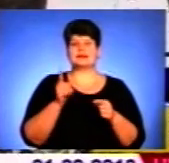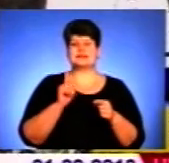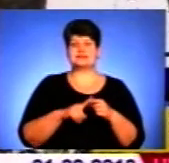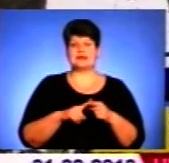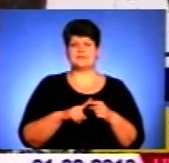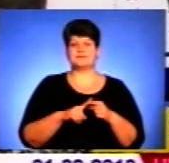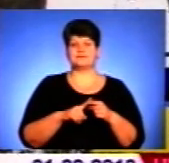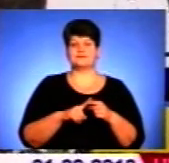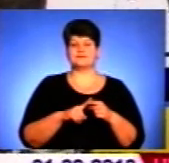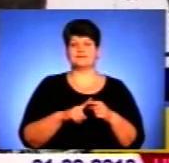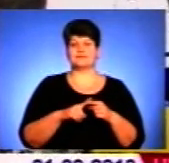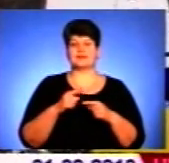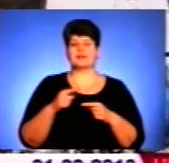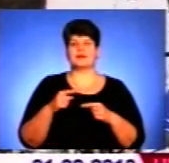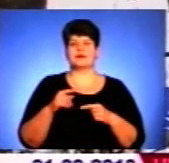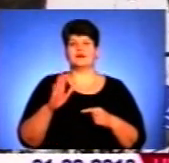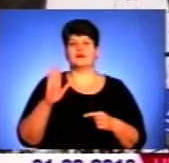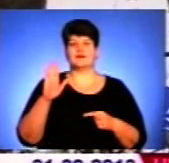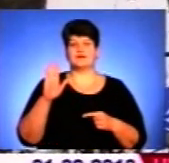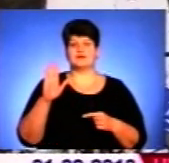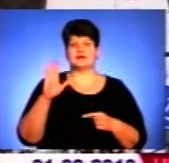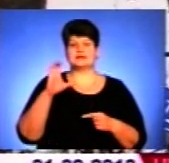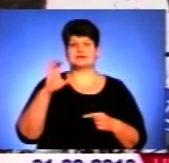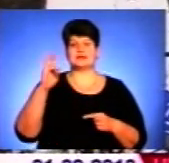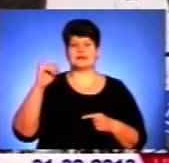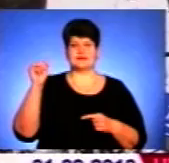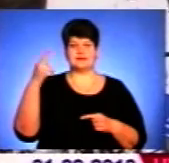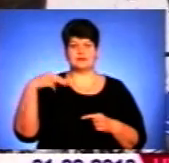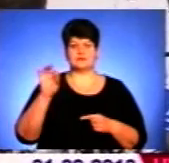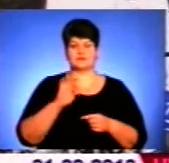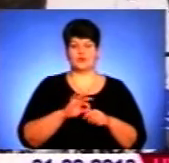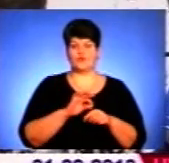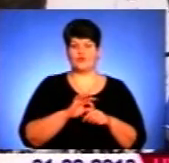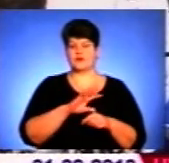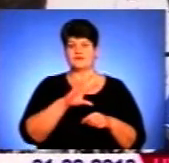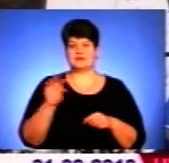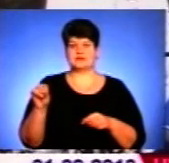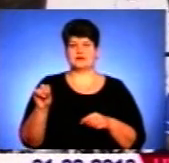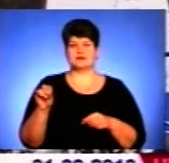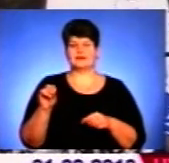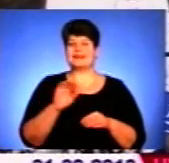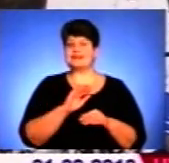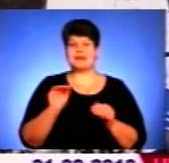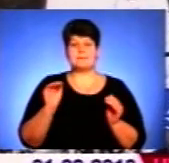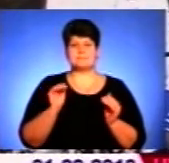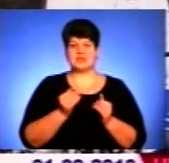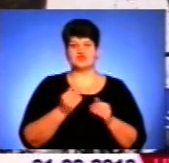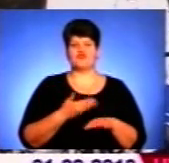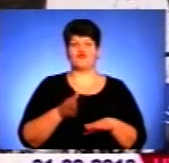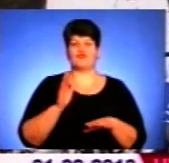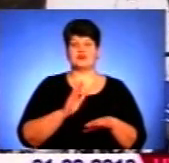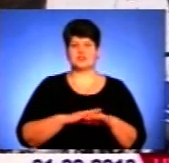набутого імунодефіциту, це є захворювання СНІД. Потім такі важкі захворювання, не менш важкі, як